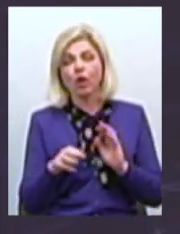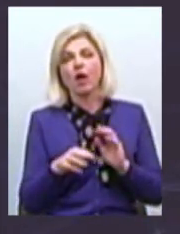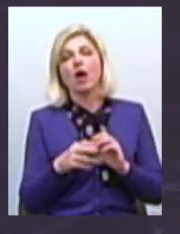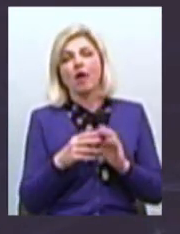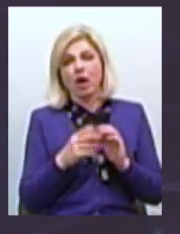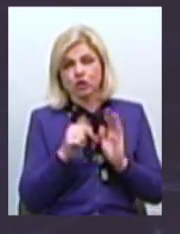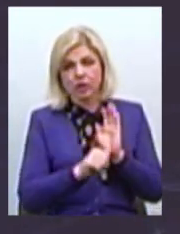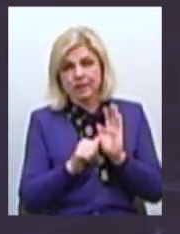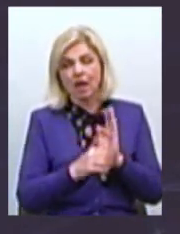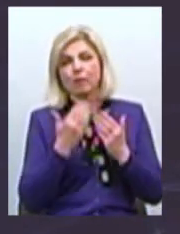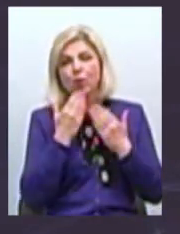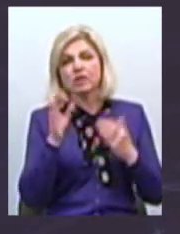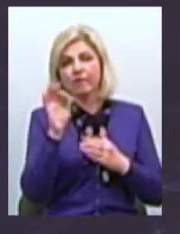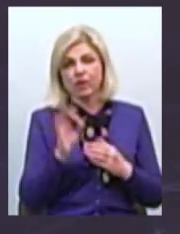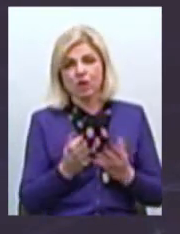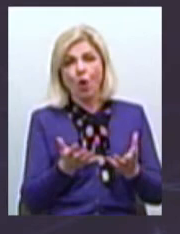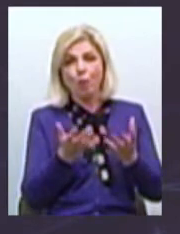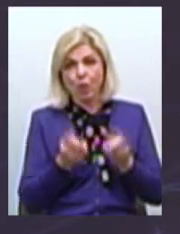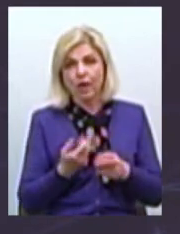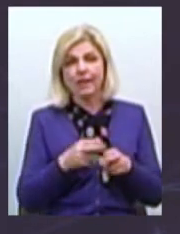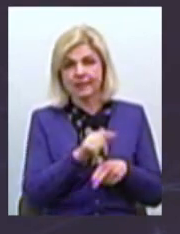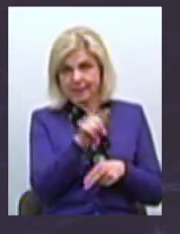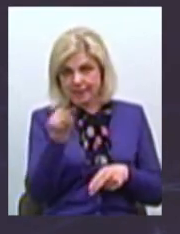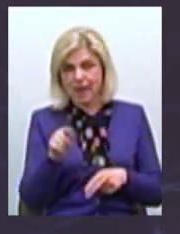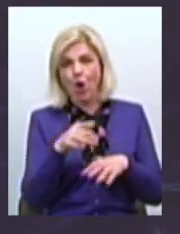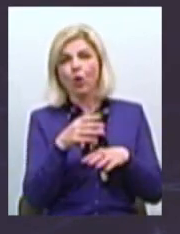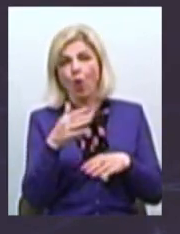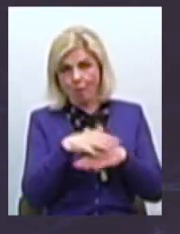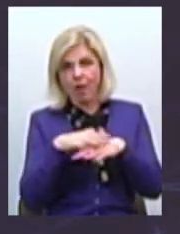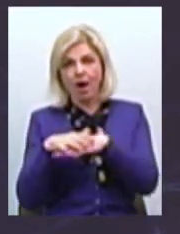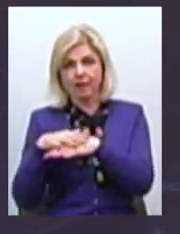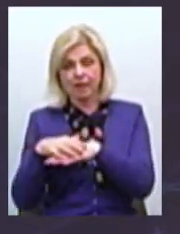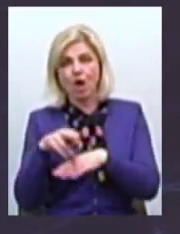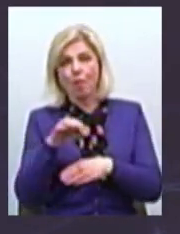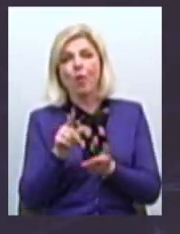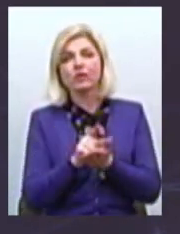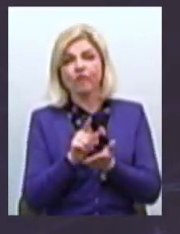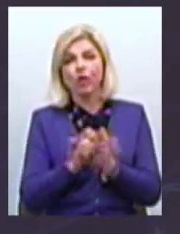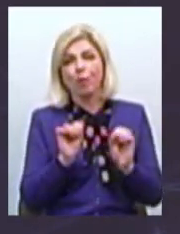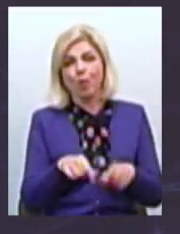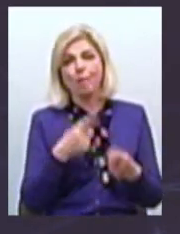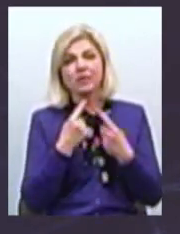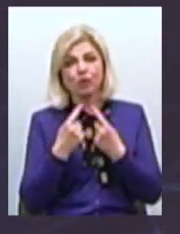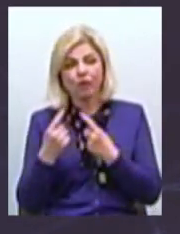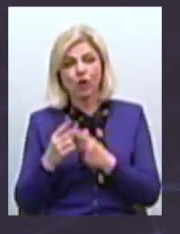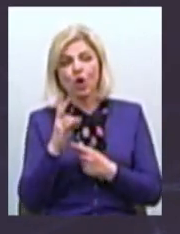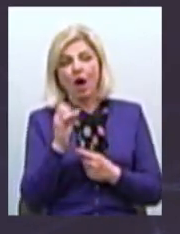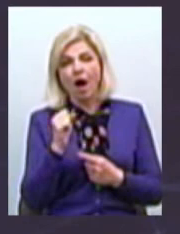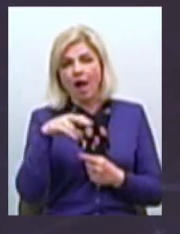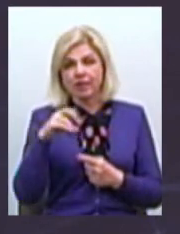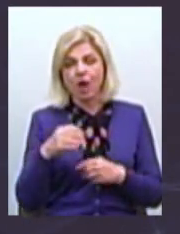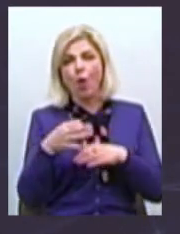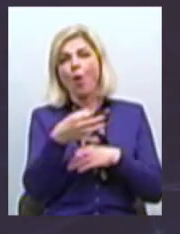% останні відсотків отримує саме ці громади Тому по податках ми ще можемо з вами поспілкуватися Але обласна рада повинна